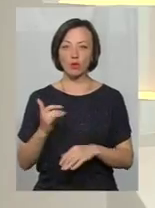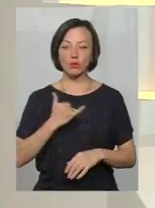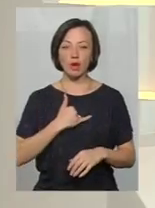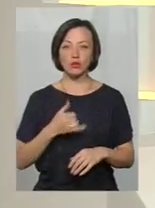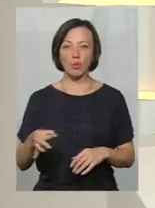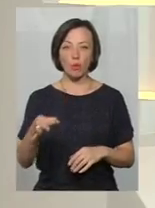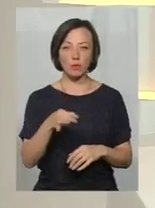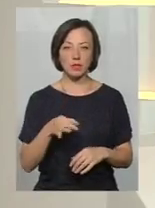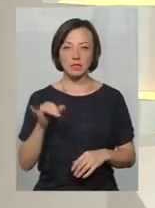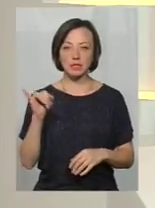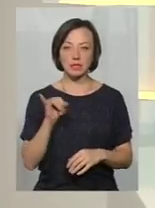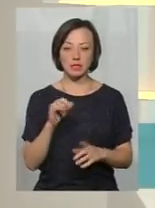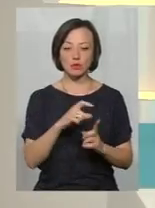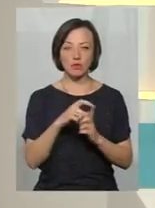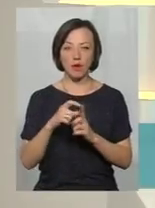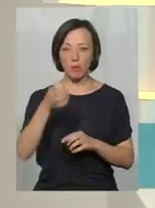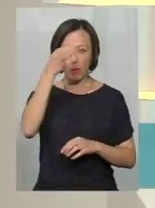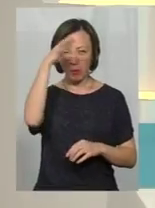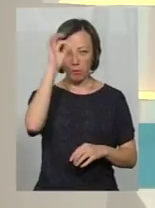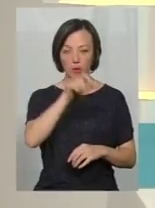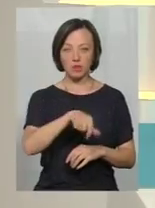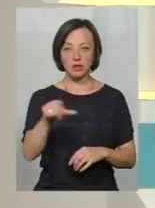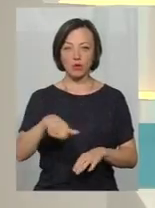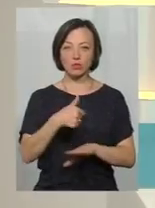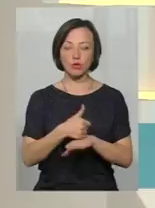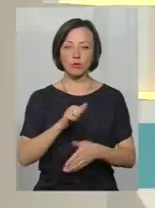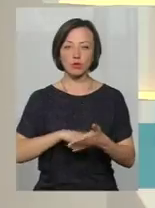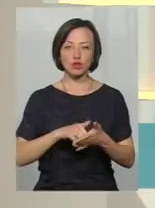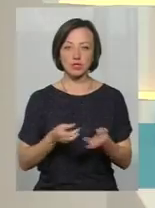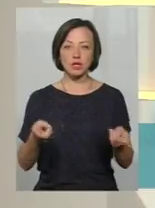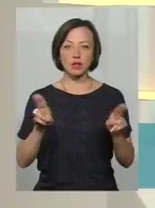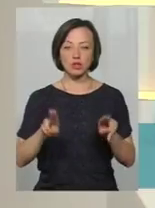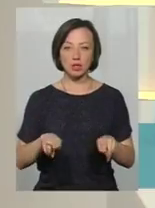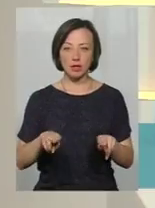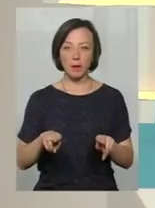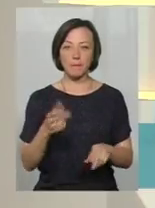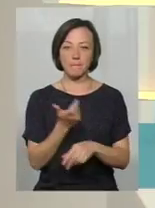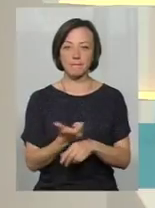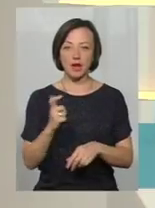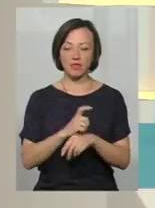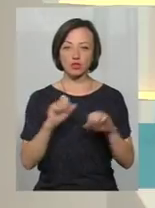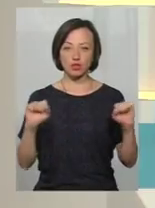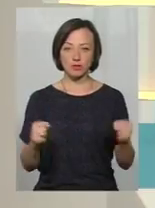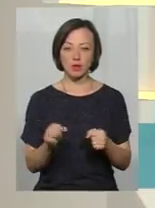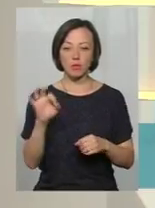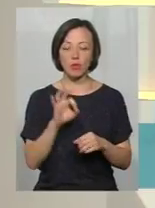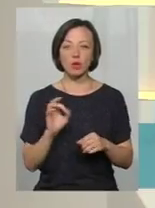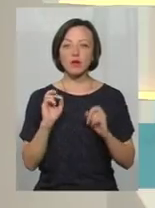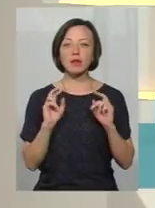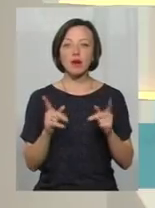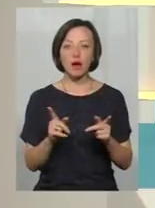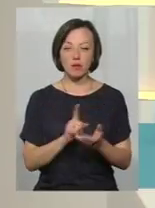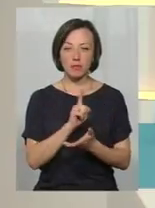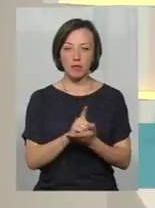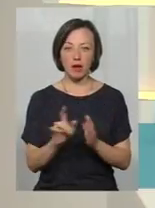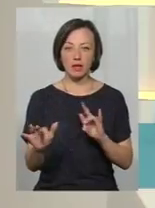області і, за словами поліціянтів, основною причиною залишається перевищення швидкості. Отож, про те, яким чином має